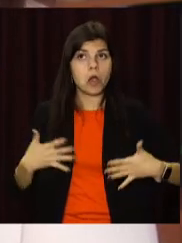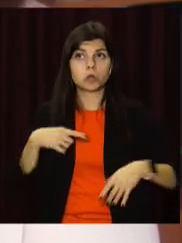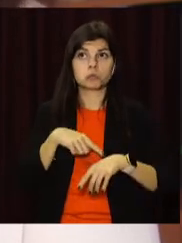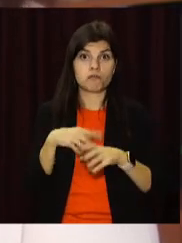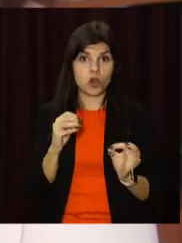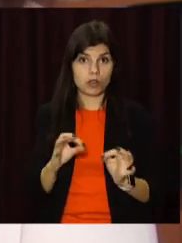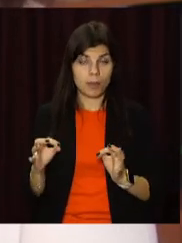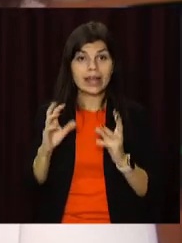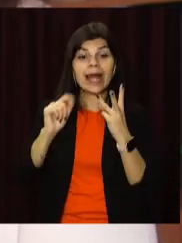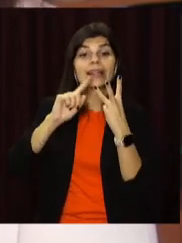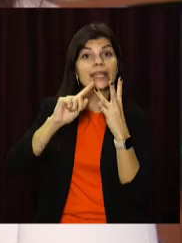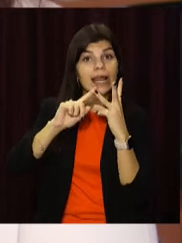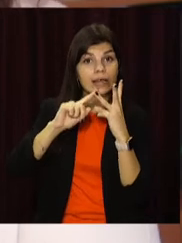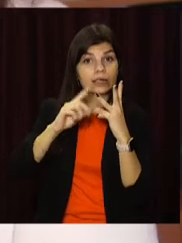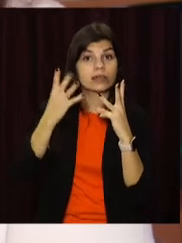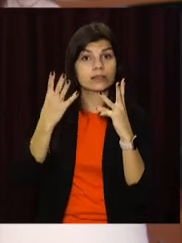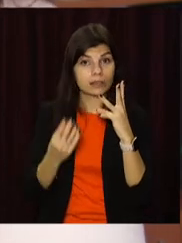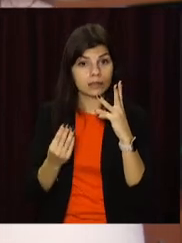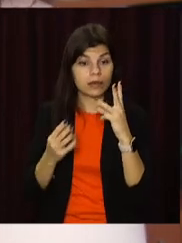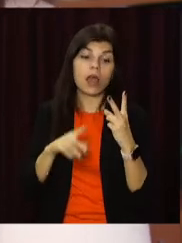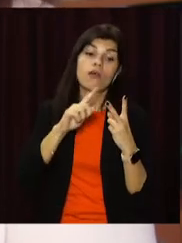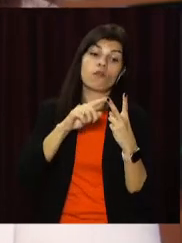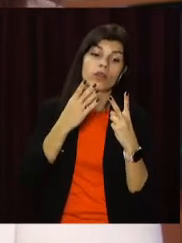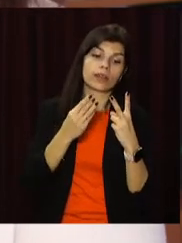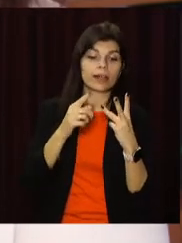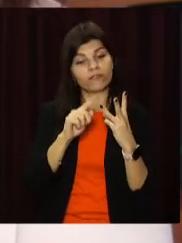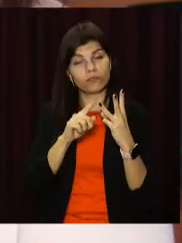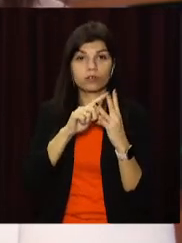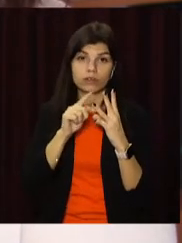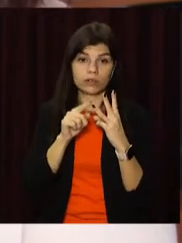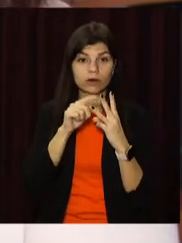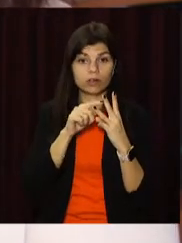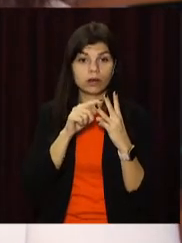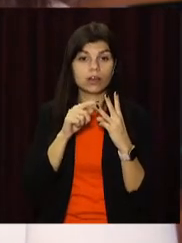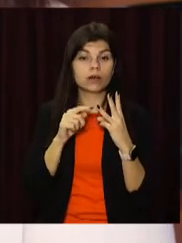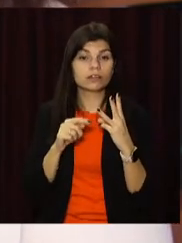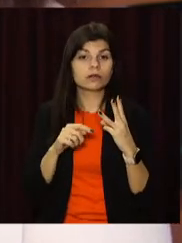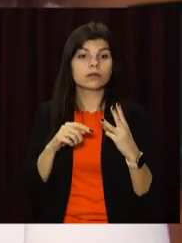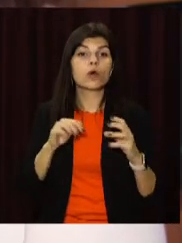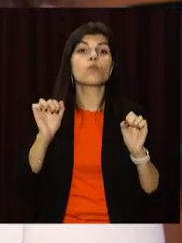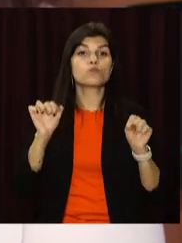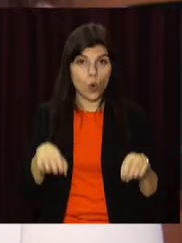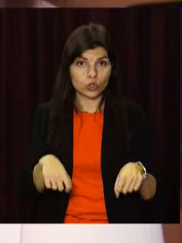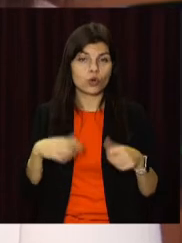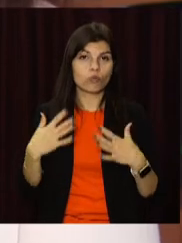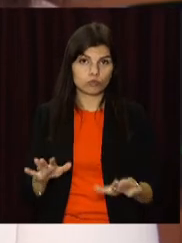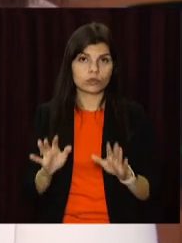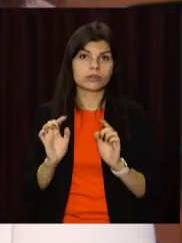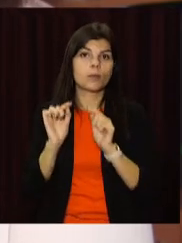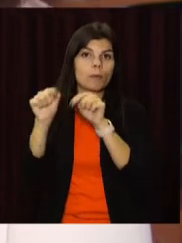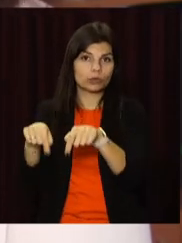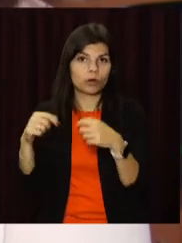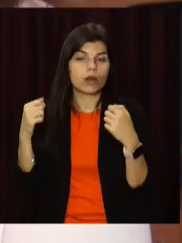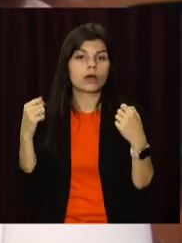в порядку, то на третій день, або на другий день після прививки, або на третій день процесу вакцинації можна приступати до